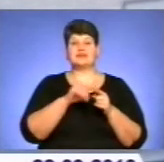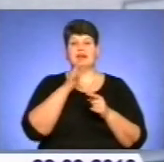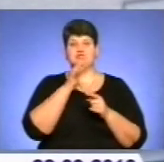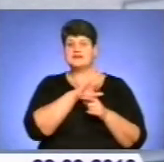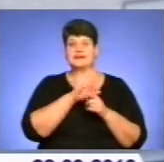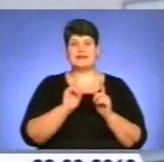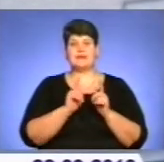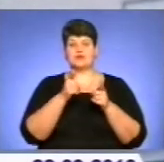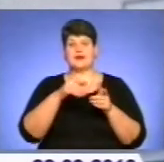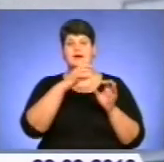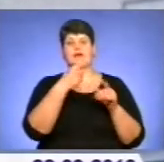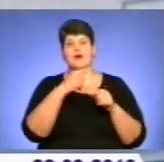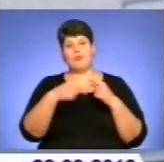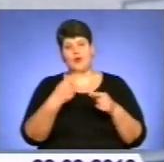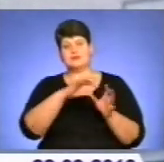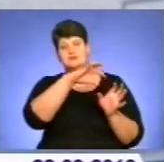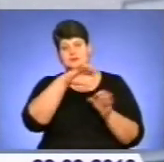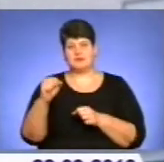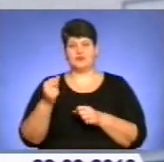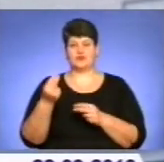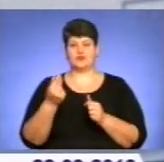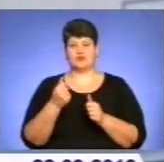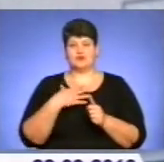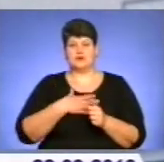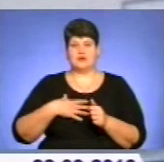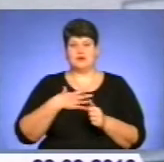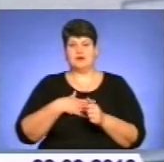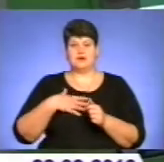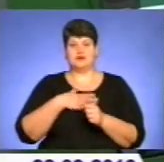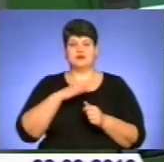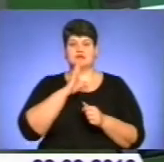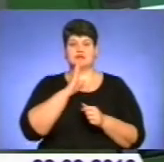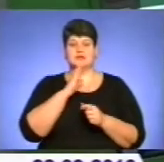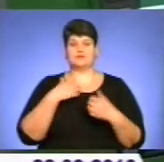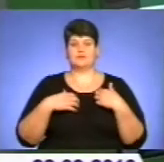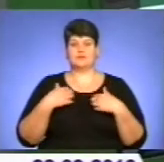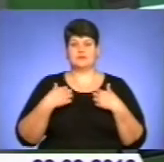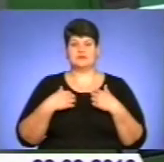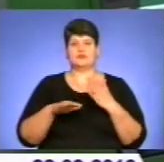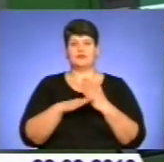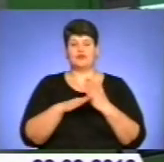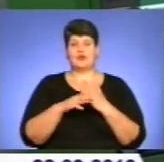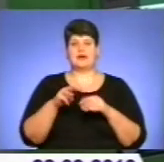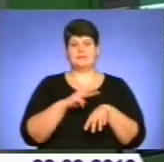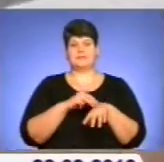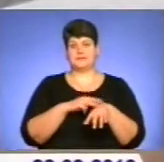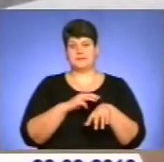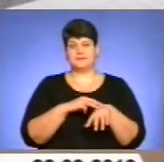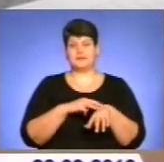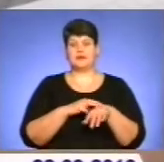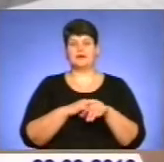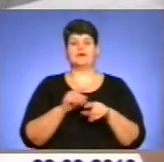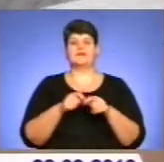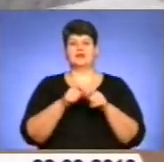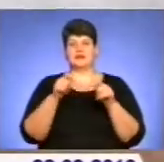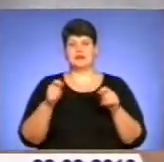поступають, а знімають з її рахунку кошти. Схвильована та ошукана молода жінка поспішила за допомогою звернутися до працівників міліції. Розкрити